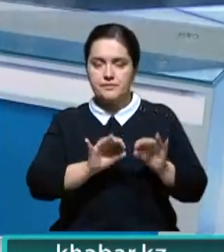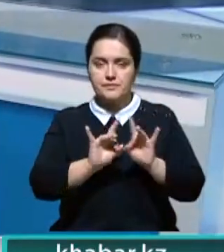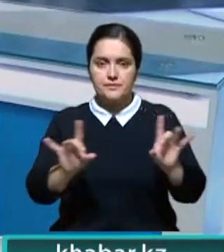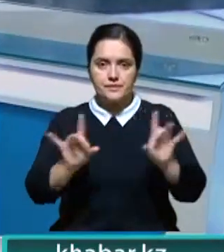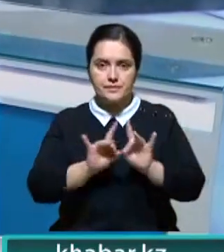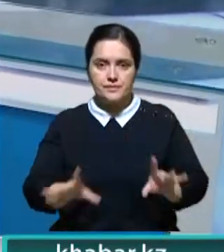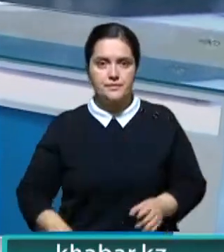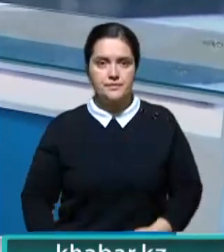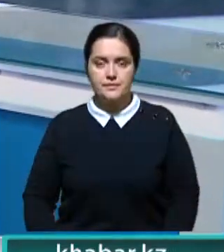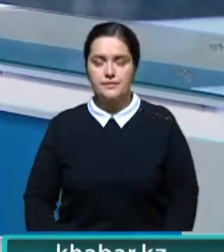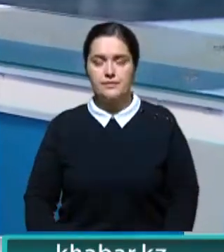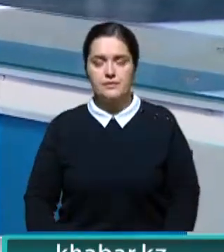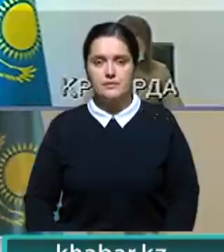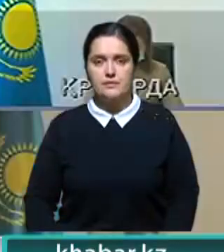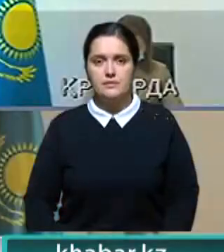Монтаева подробнее.